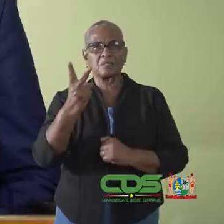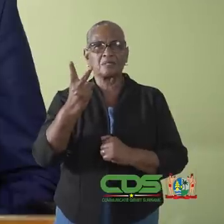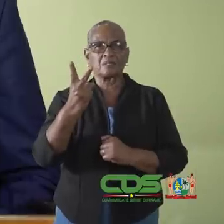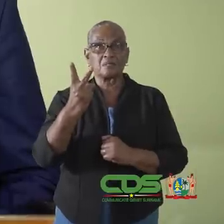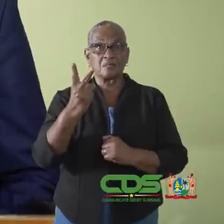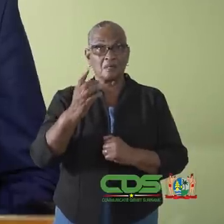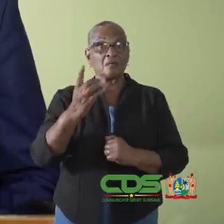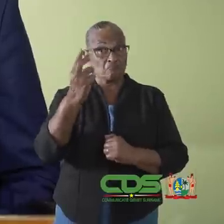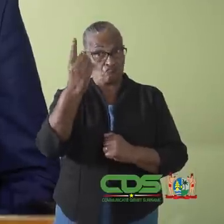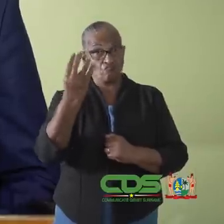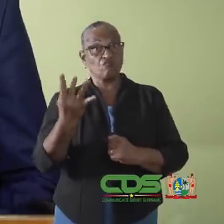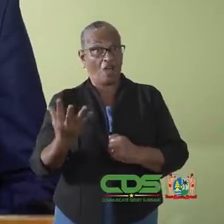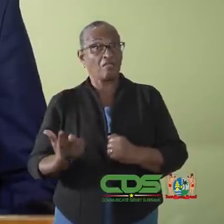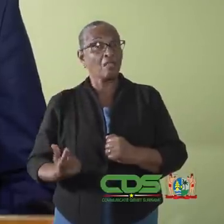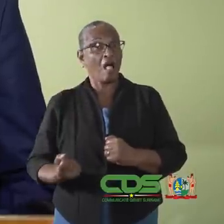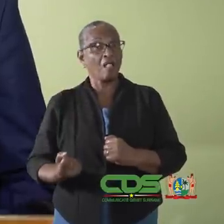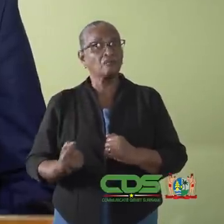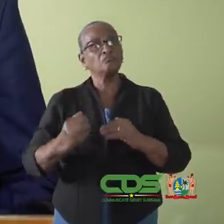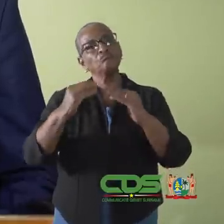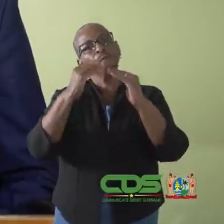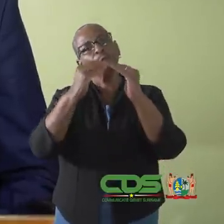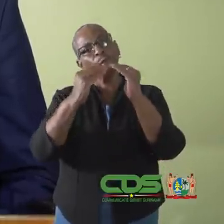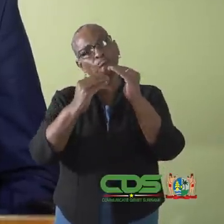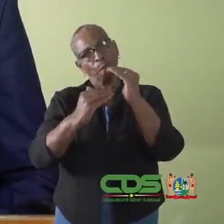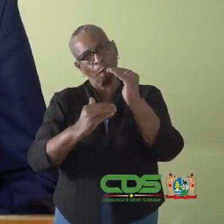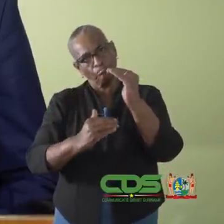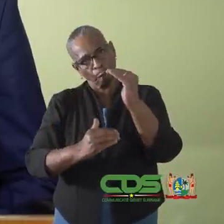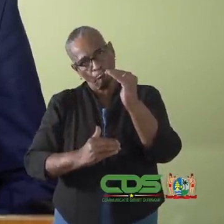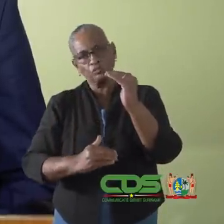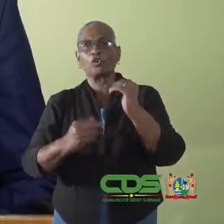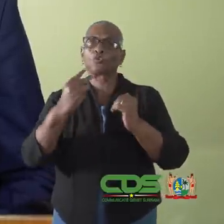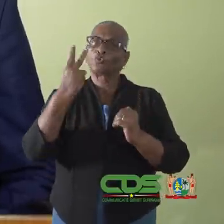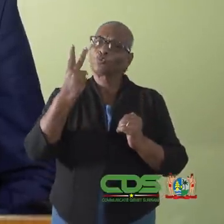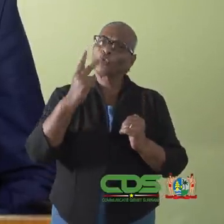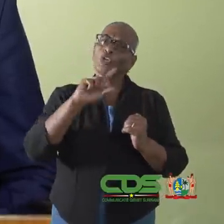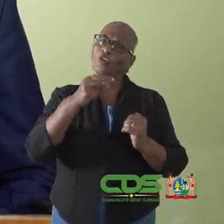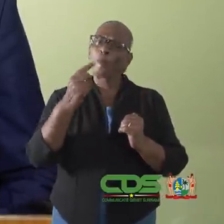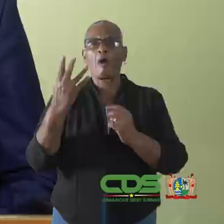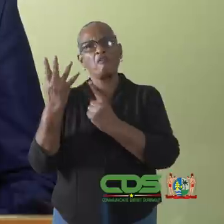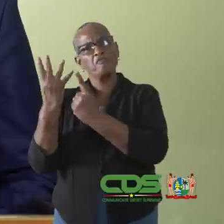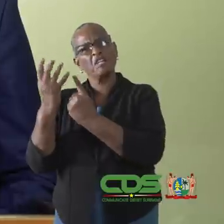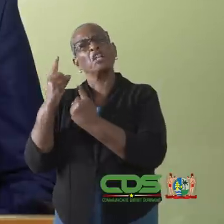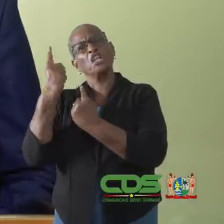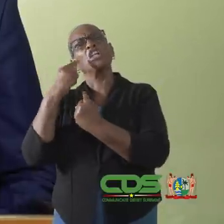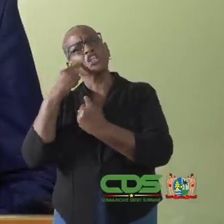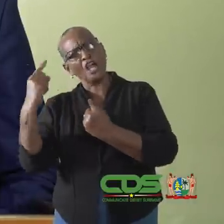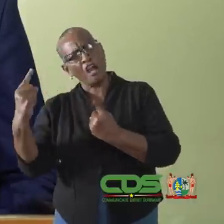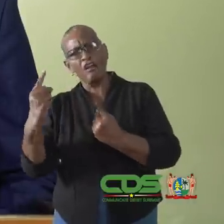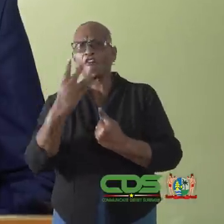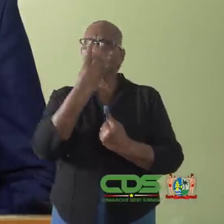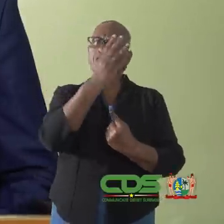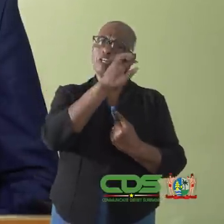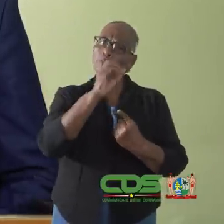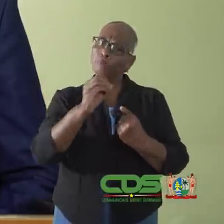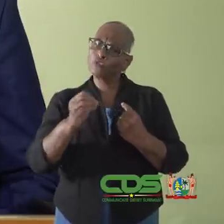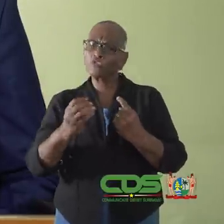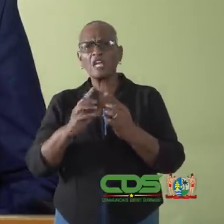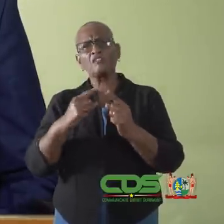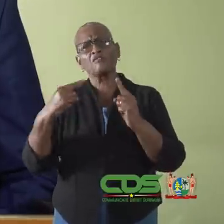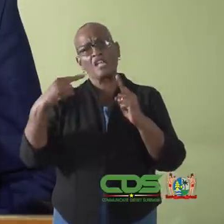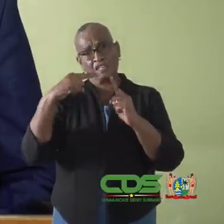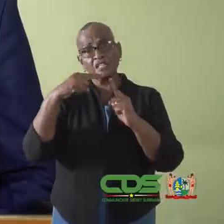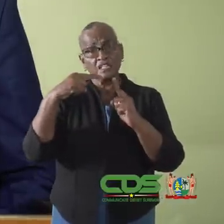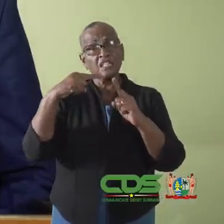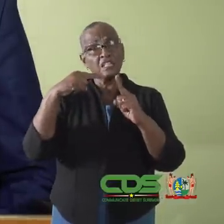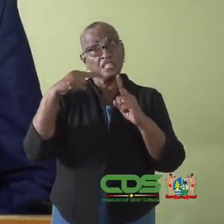het volgende beeld. Het aantal nieuwe gevallen toont een daling naar 2,14 per dag. 4,4